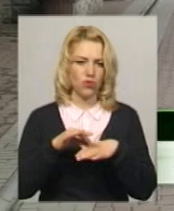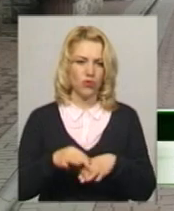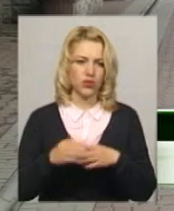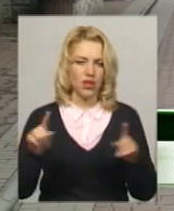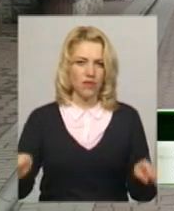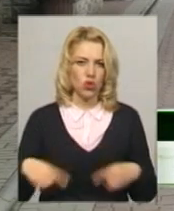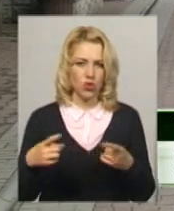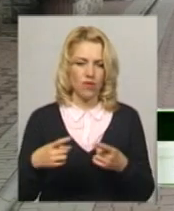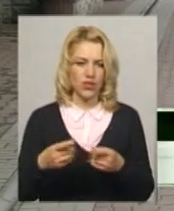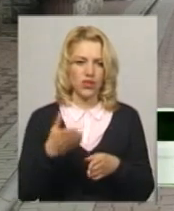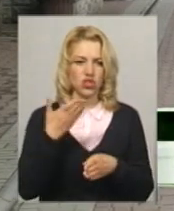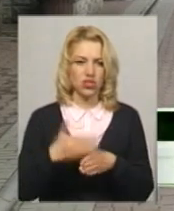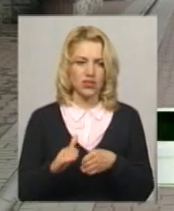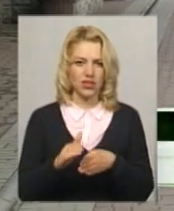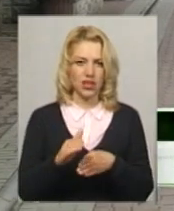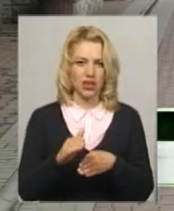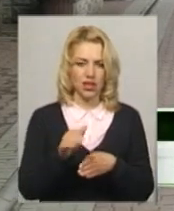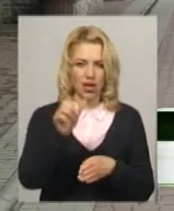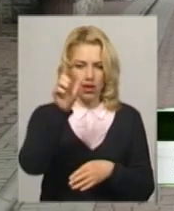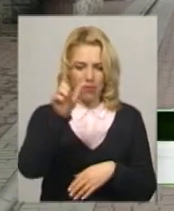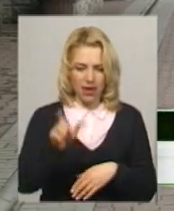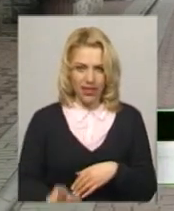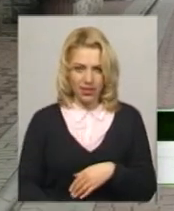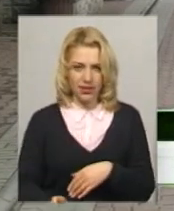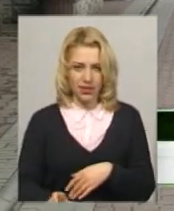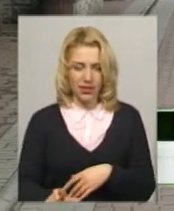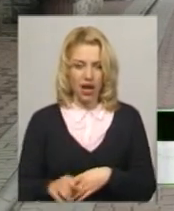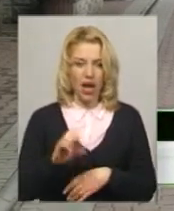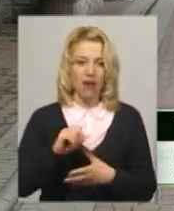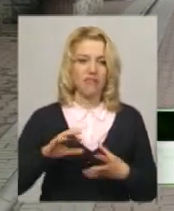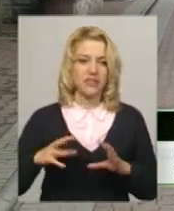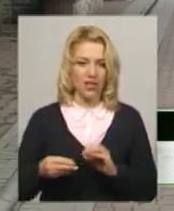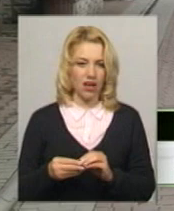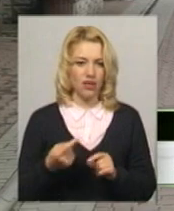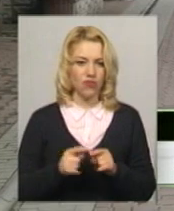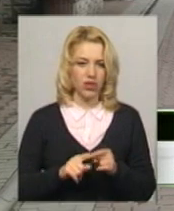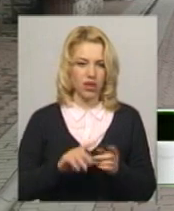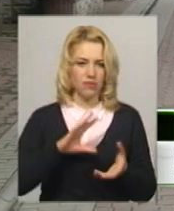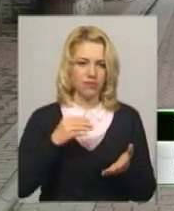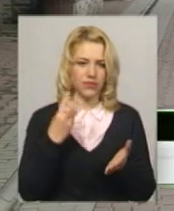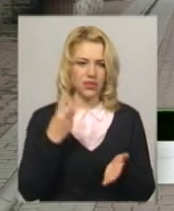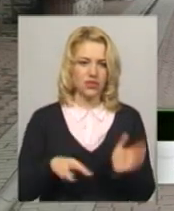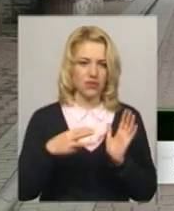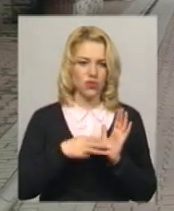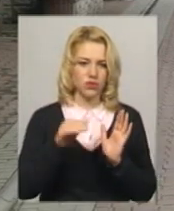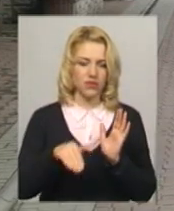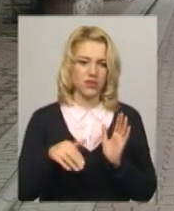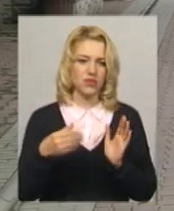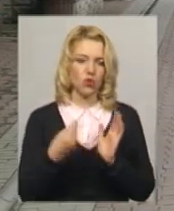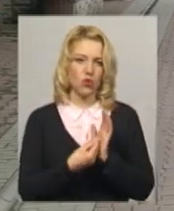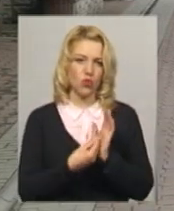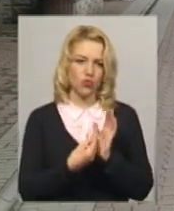відновлення частини однієї перетинки, а взагалі вона порядка 38 тисяч нам